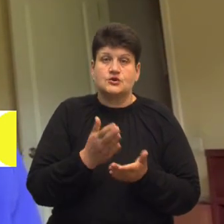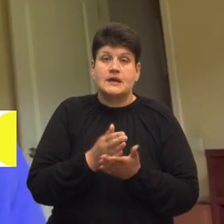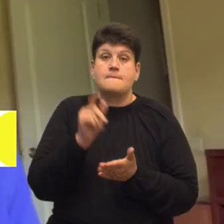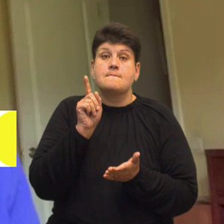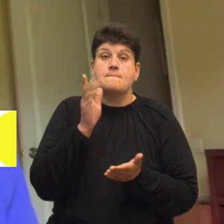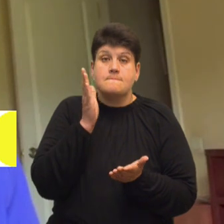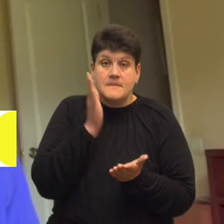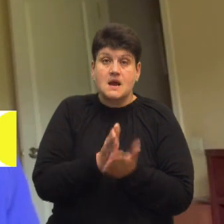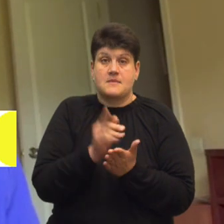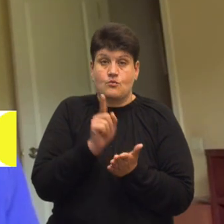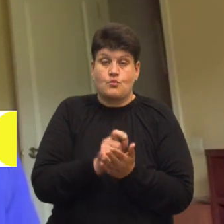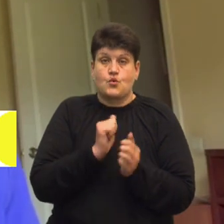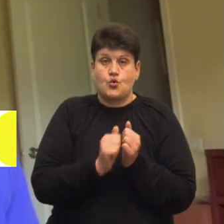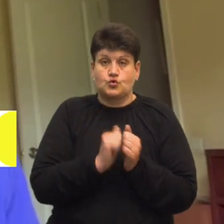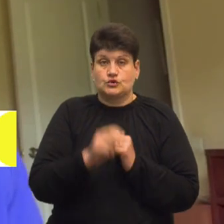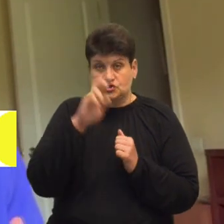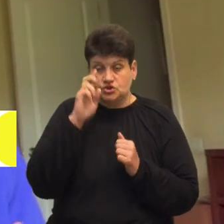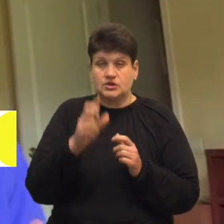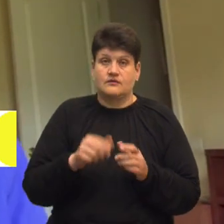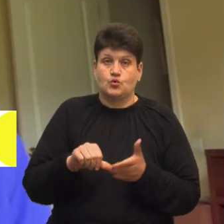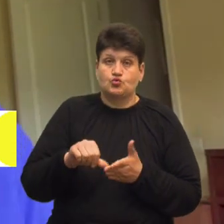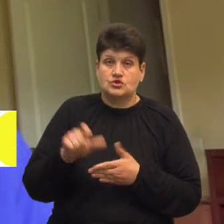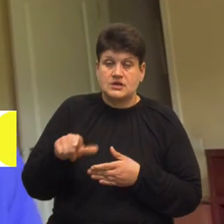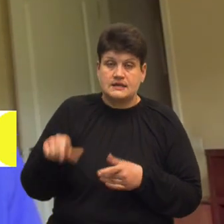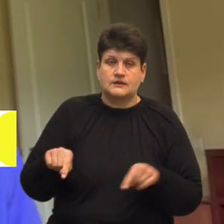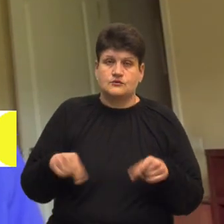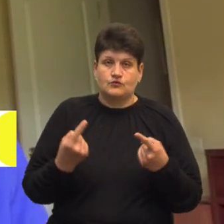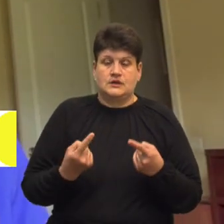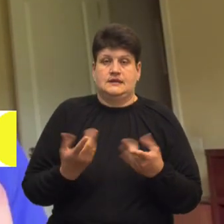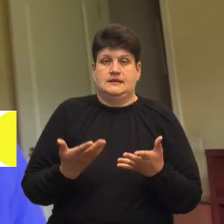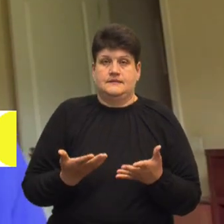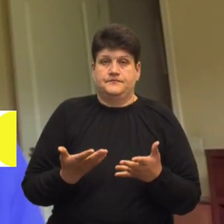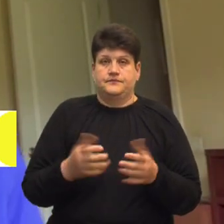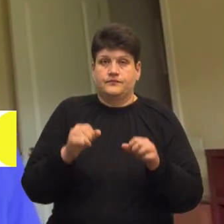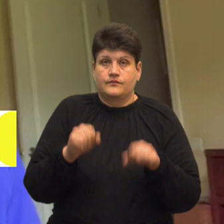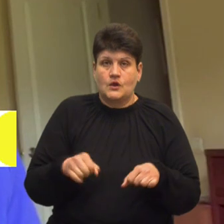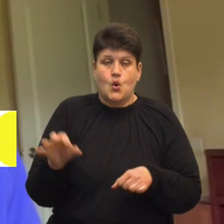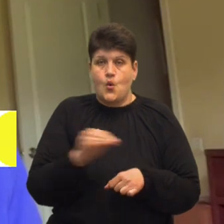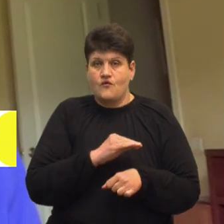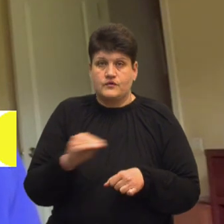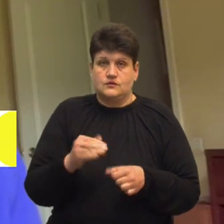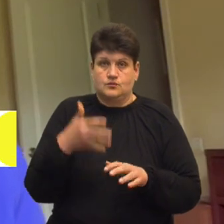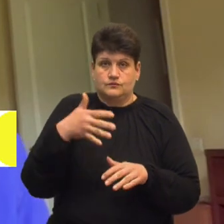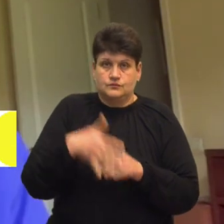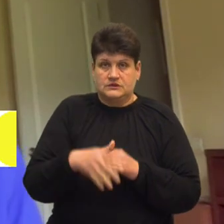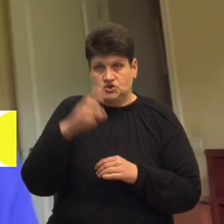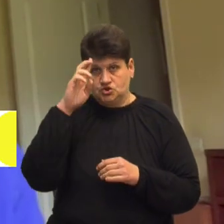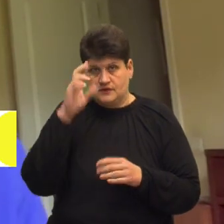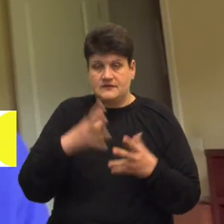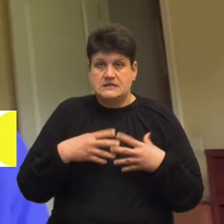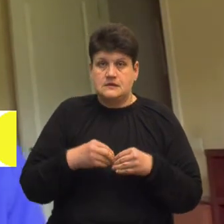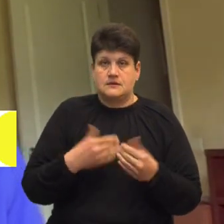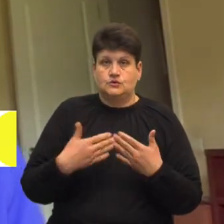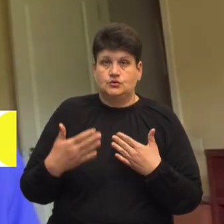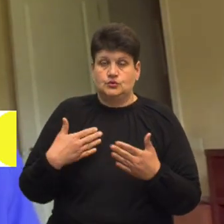'язок кожної держави-учасниці цієї конвенції створити механізм офіційного визнання державою сімейних стосунків